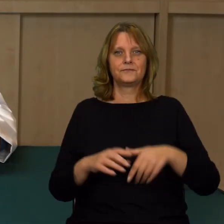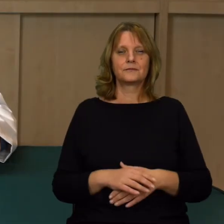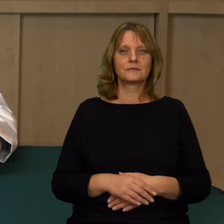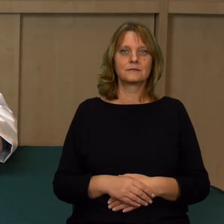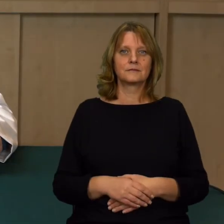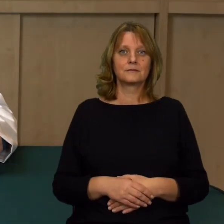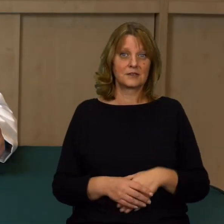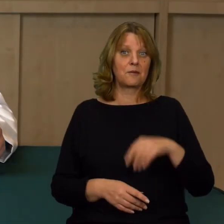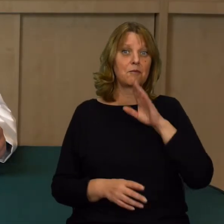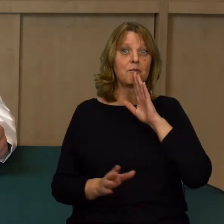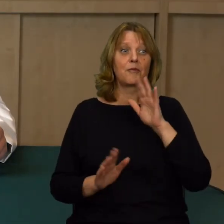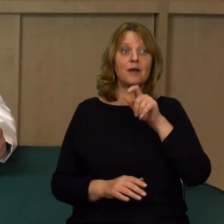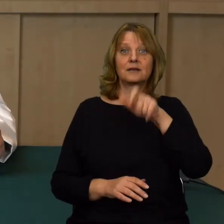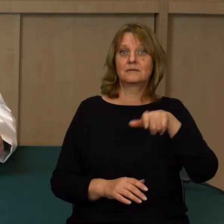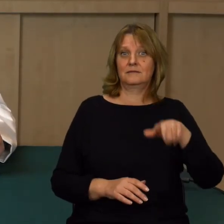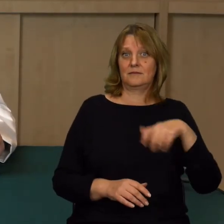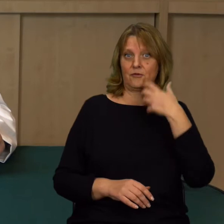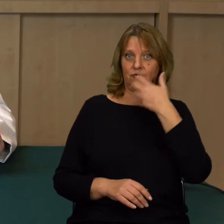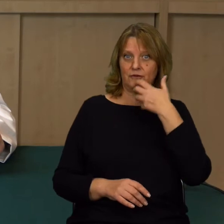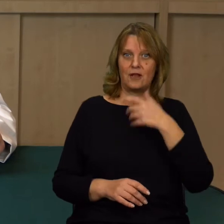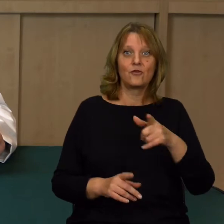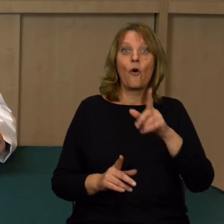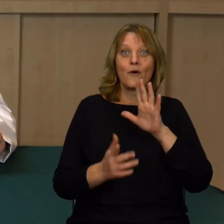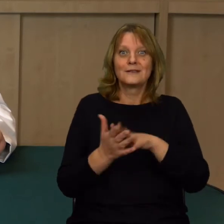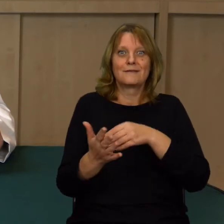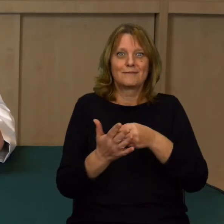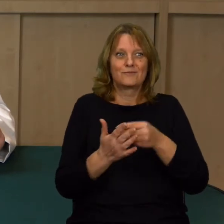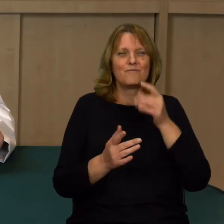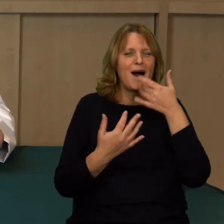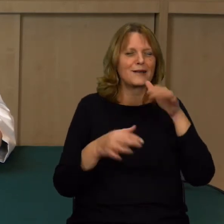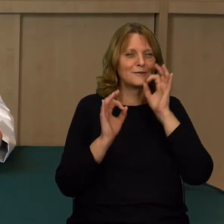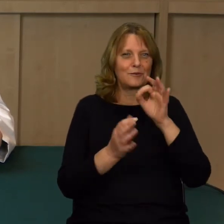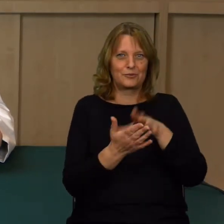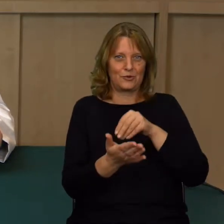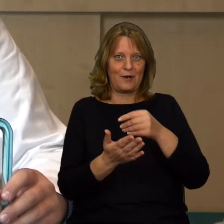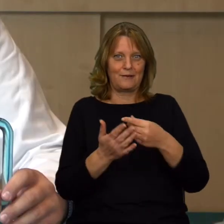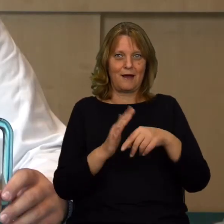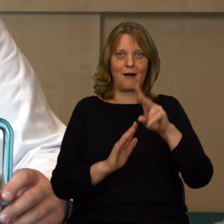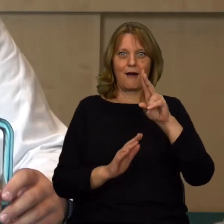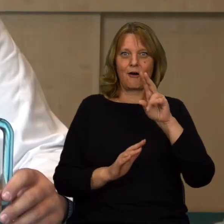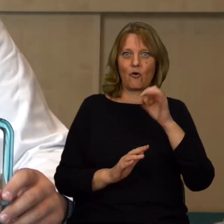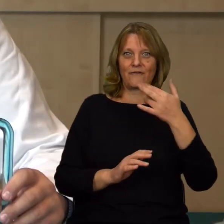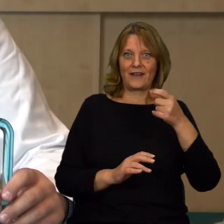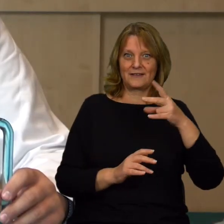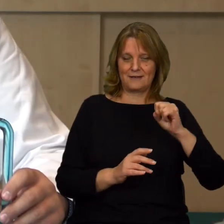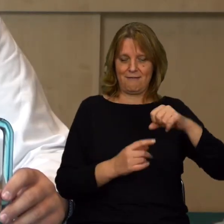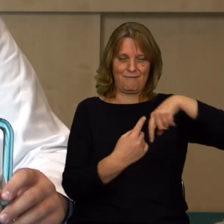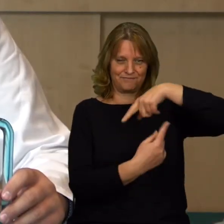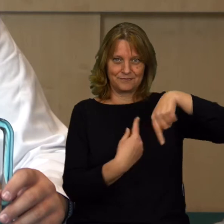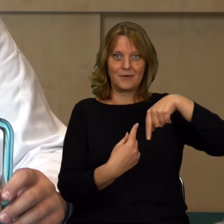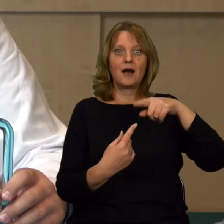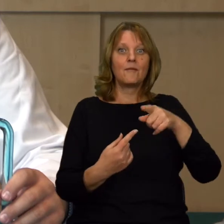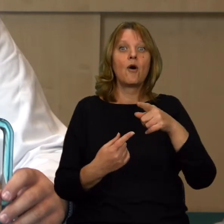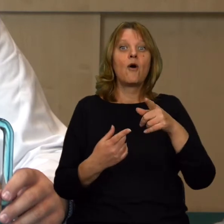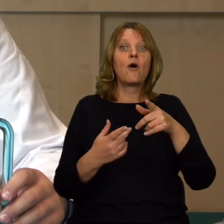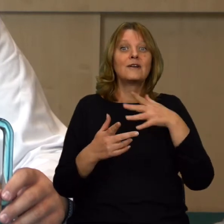centralnym ogrzewaniu. Jest to bardzo dobry przykład na konwekcję, czyli unoszenie się substancji dzięki temu, że ta substancja ma wtedy